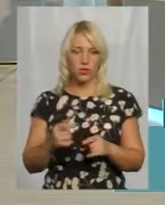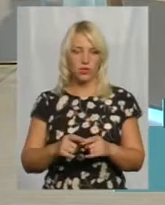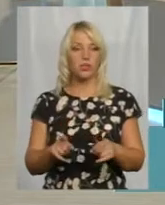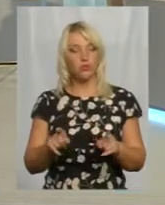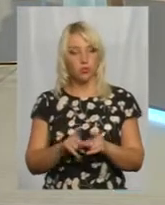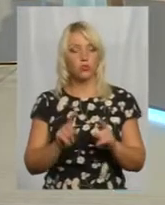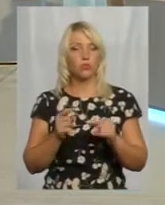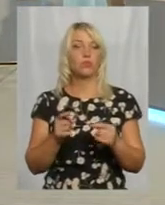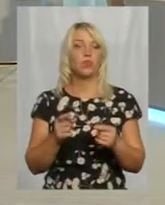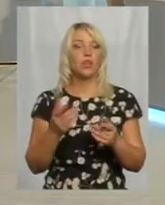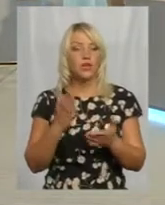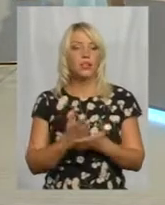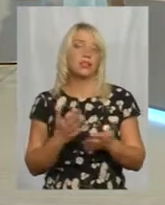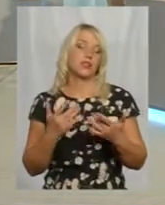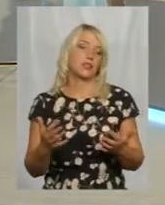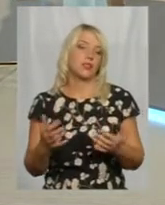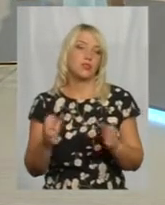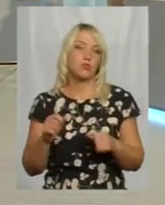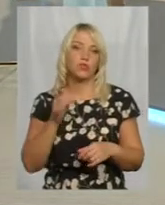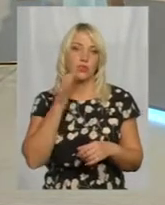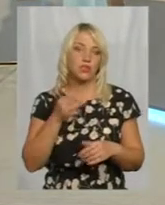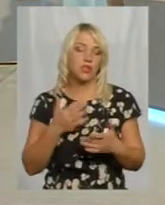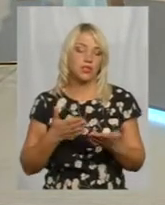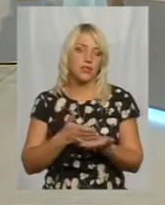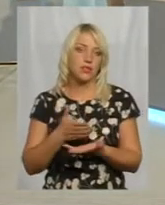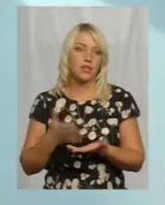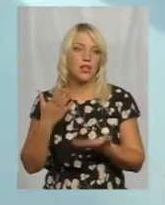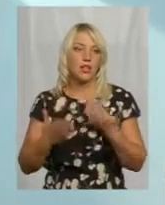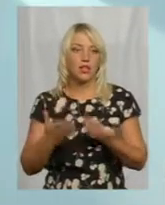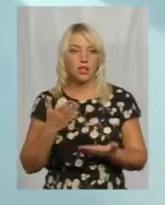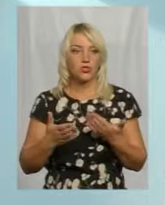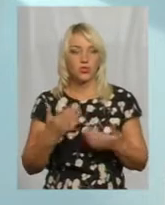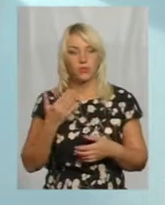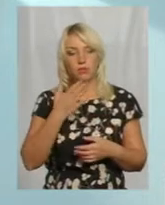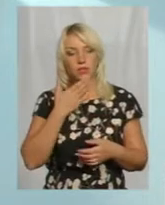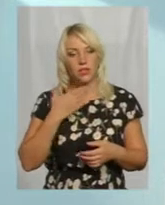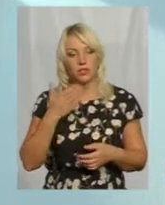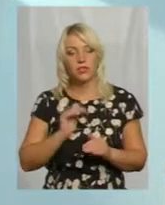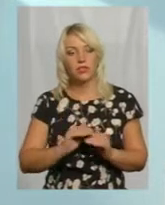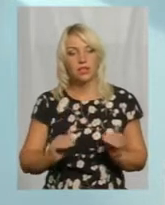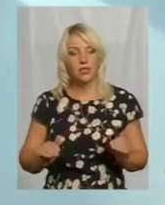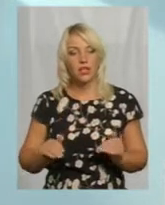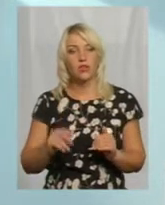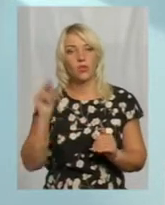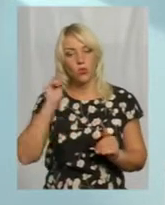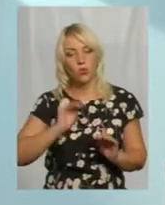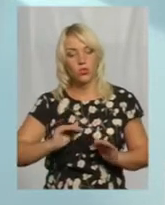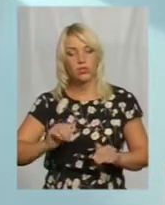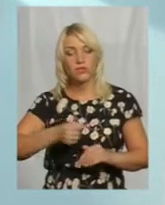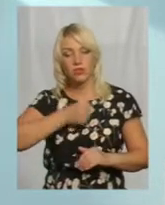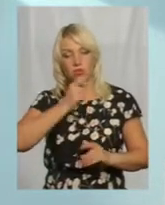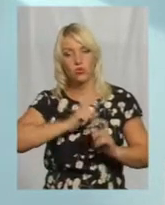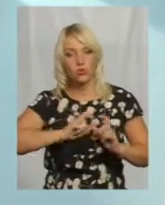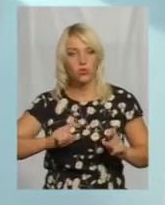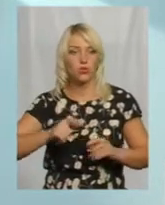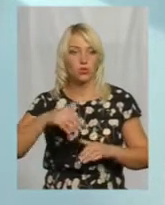Тому є різні, можна сказати, що є різні версії, і якщо б ми опиталися дітей, учнів старшої школи,